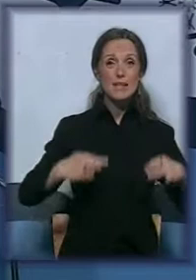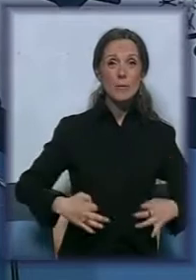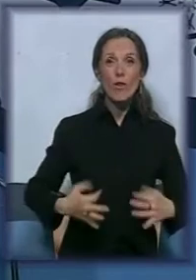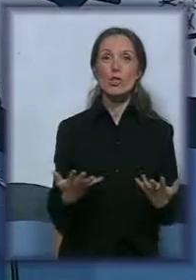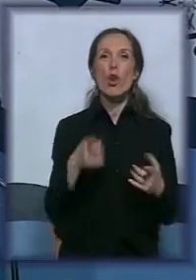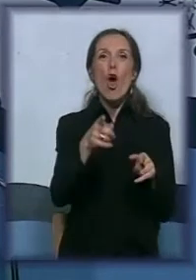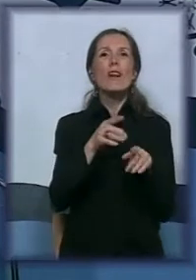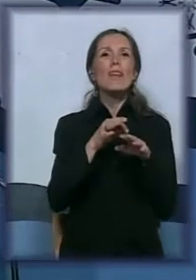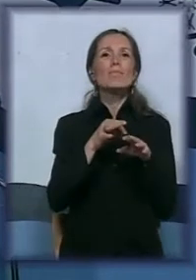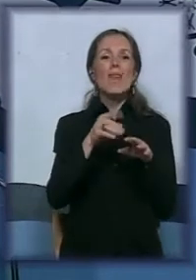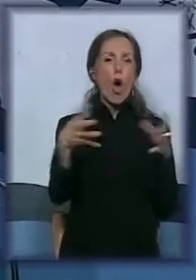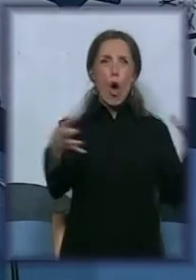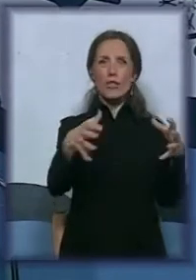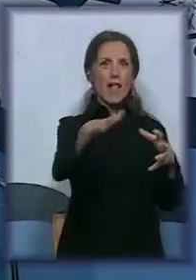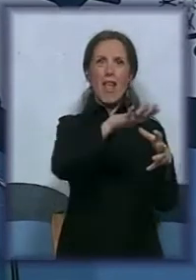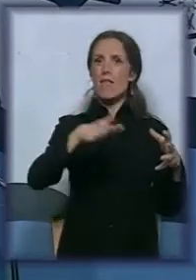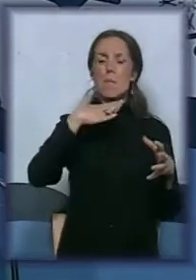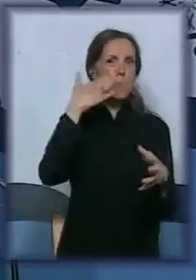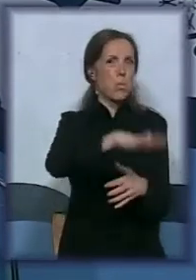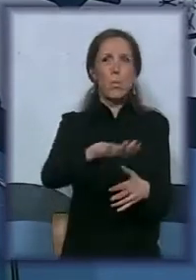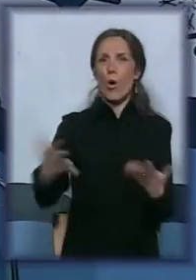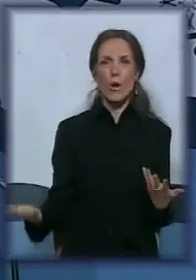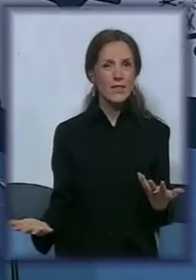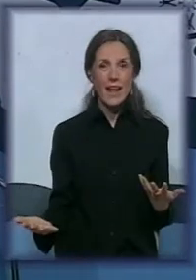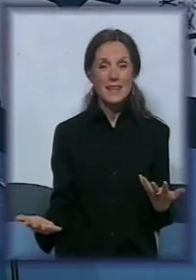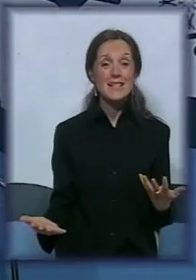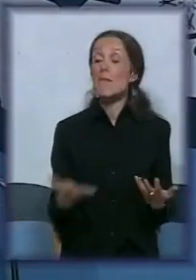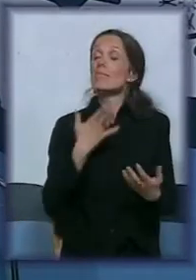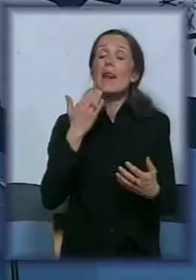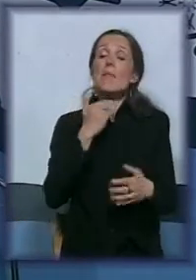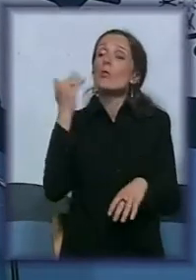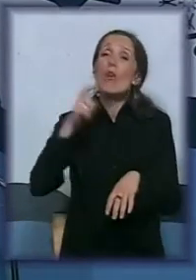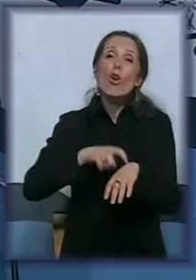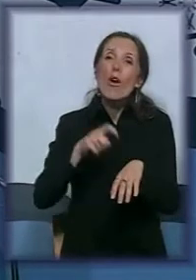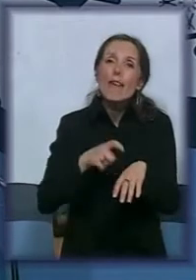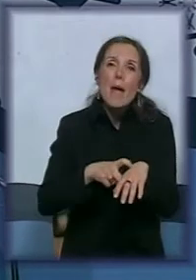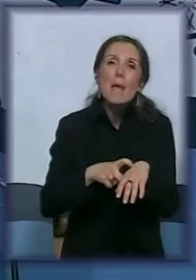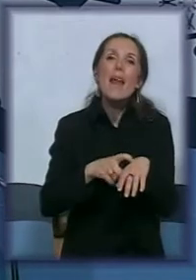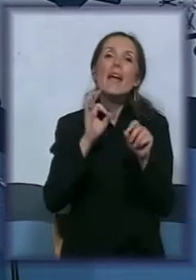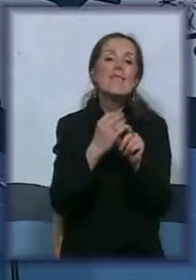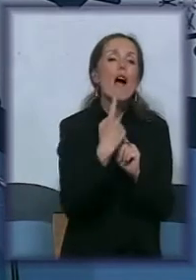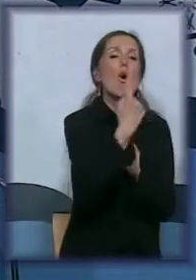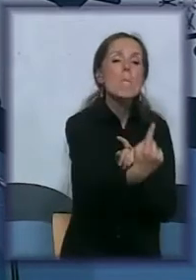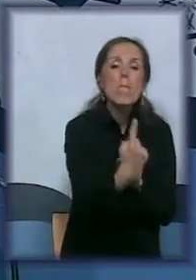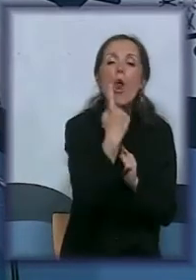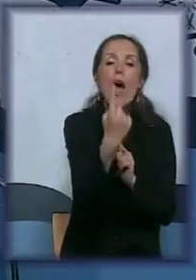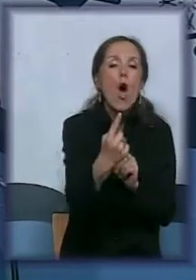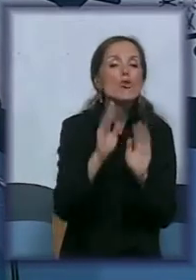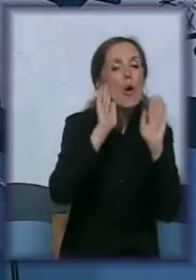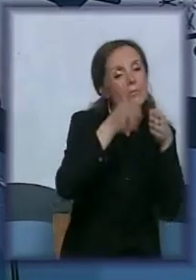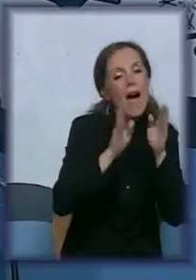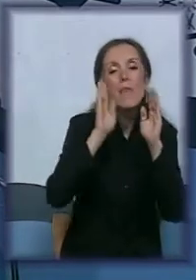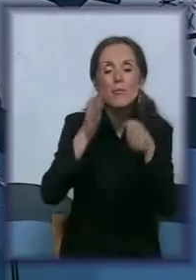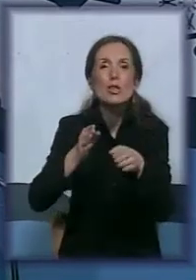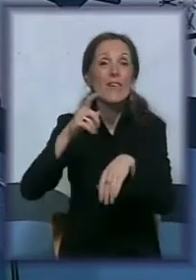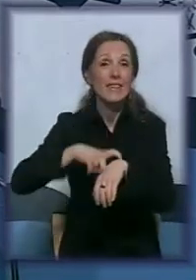objerovom da vode velike odeljenja i da nemaju toliko vremena da posvećuju po na osob svakom učeniku jer